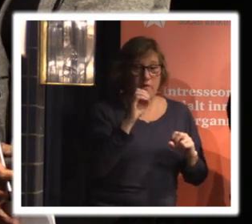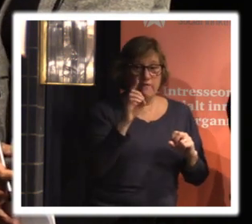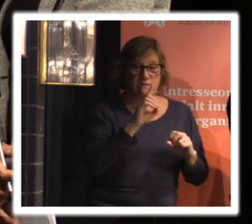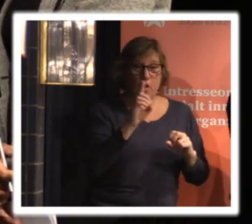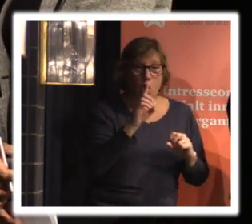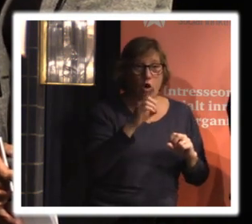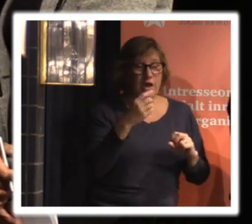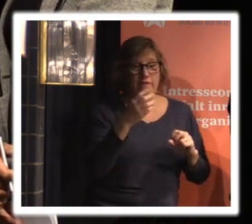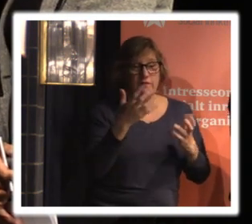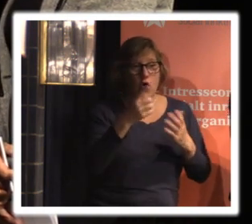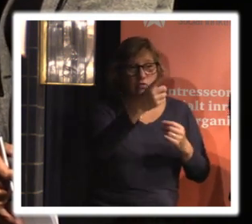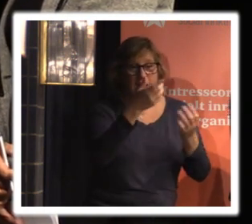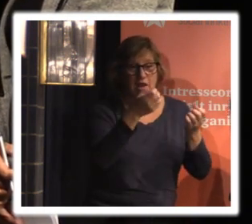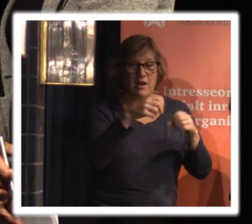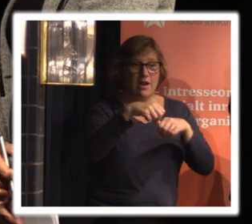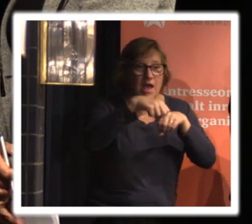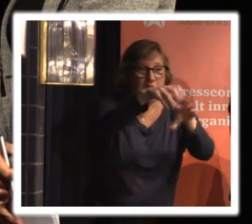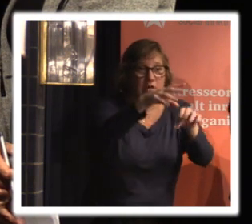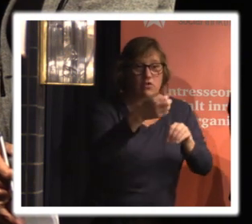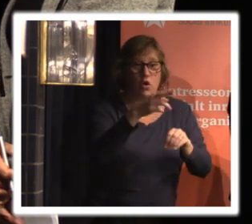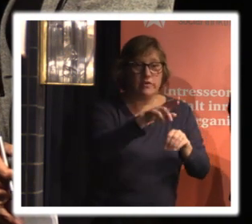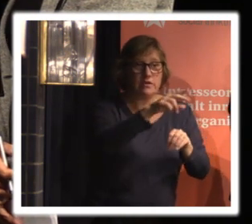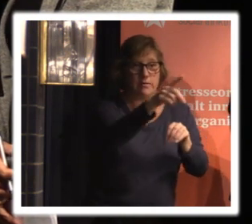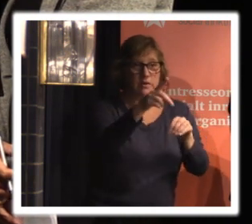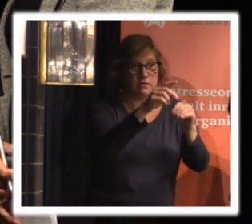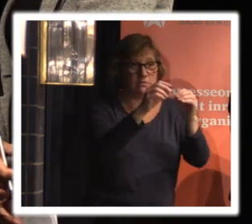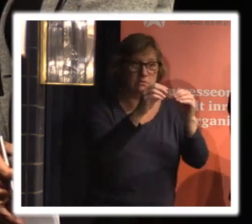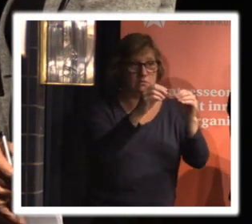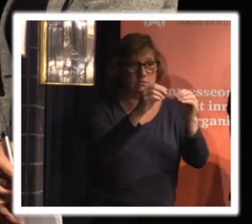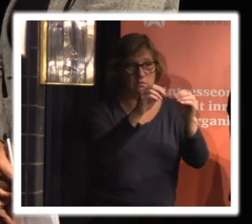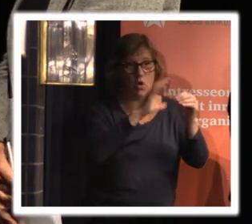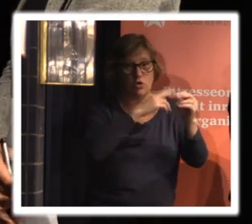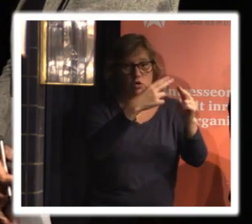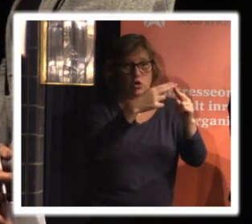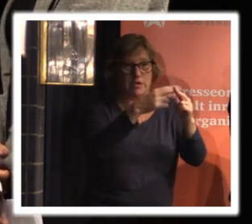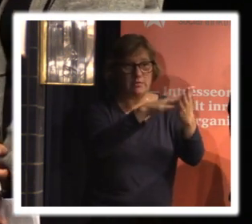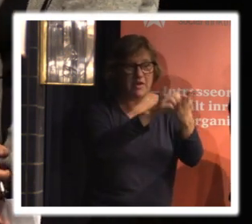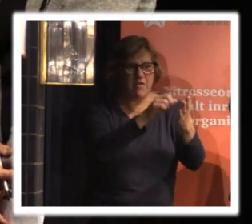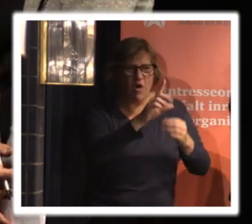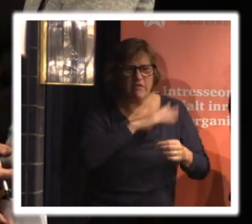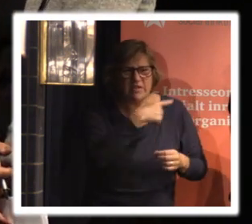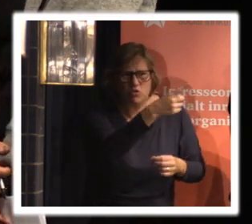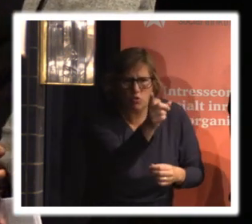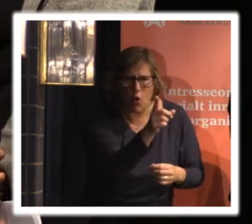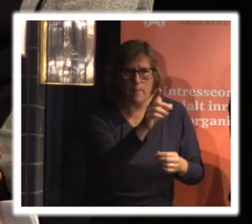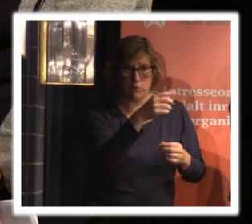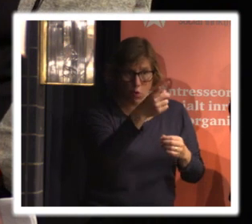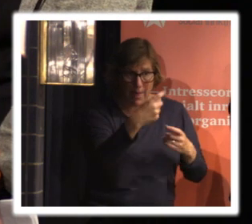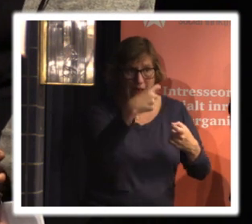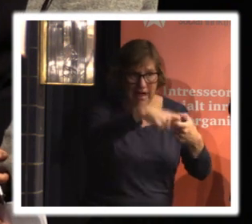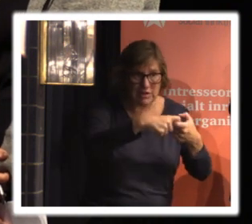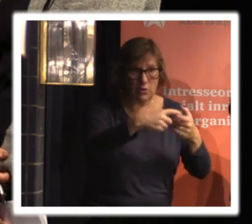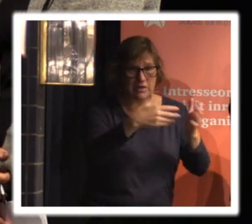den här leverantören av om det då till exempel är nyhetsbrev eller liknande var befinner de sig är de anslutna till en sån här